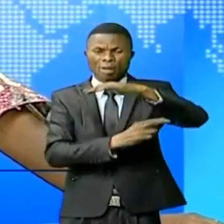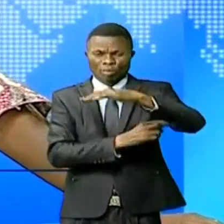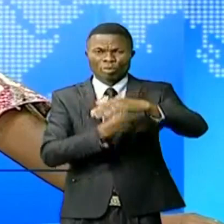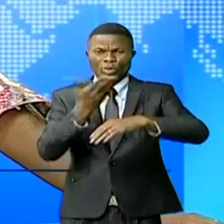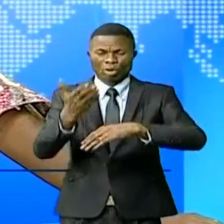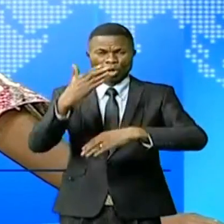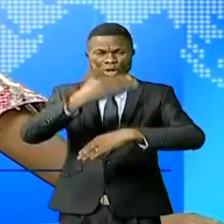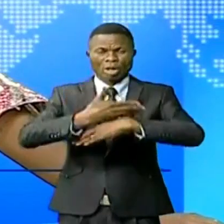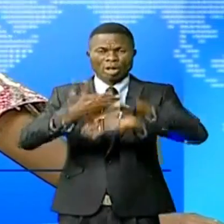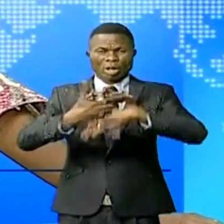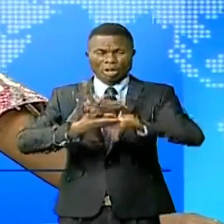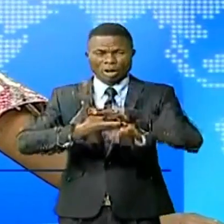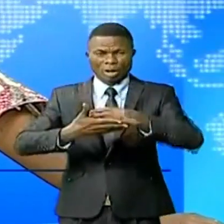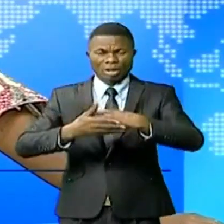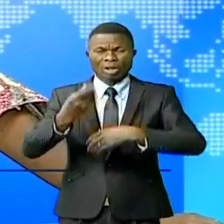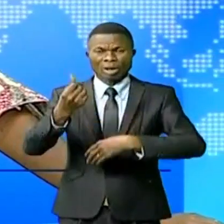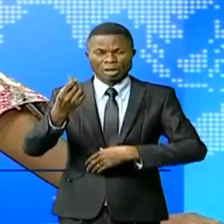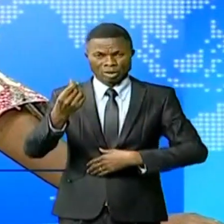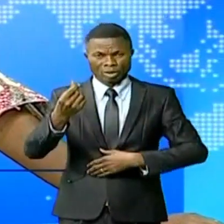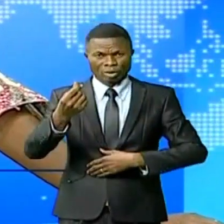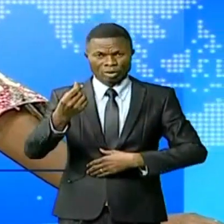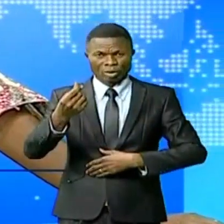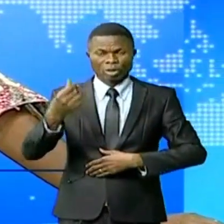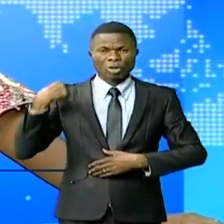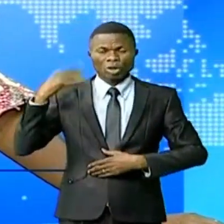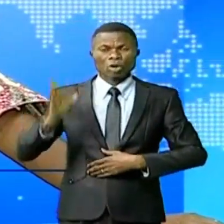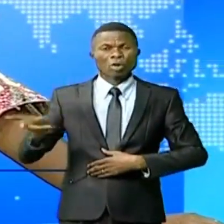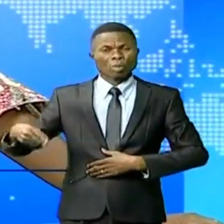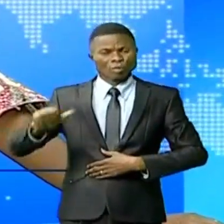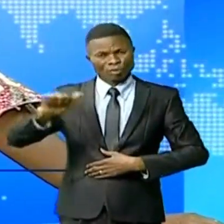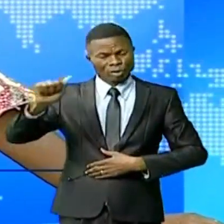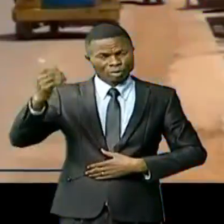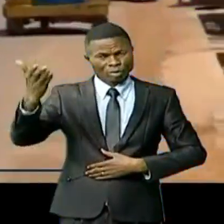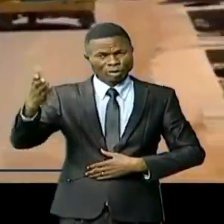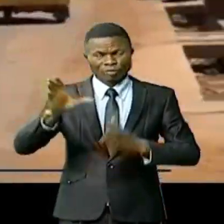construit par le financement du gouvernement provincial.